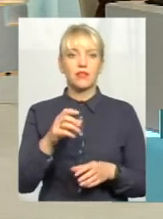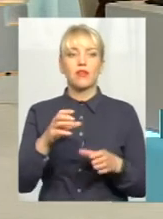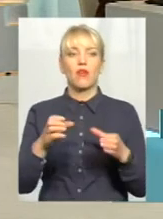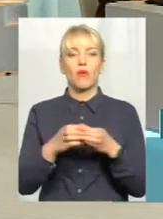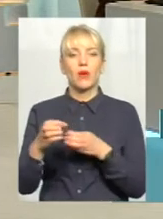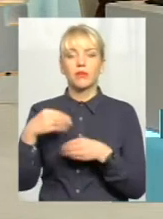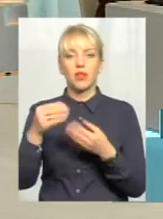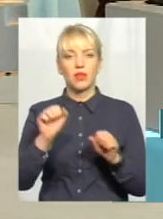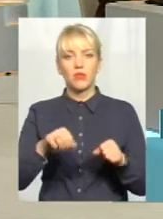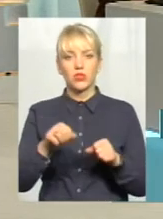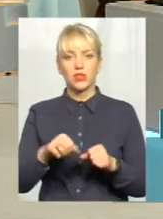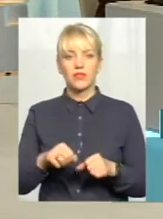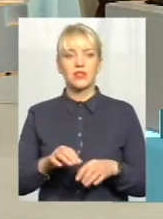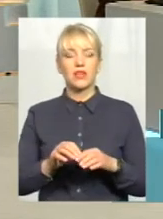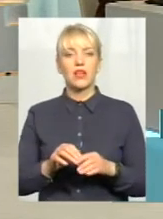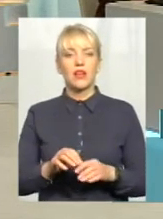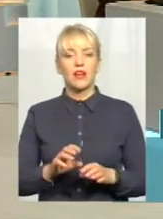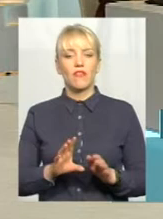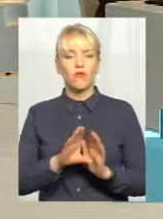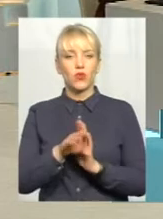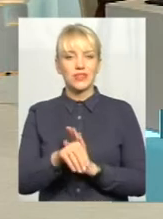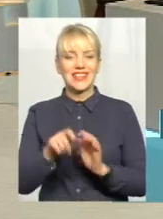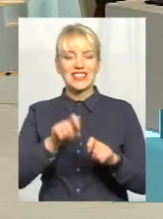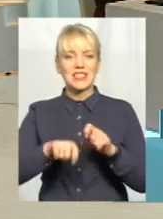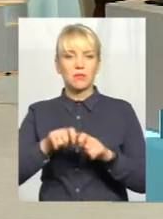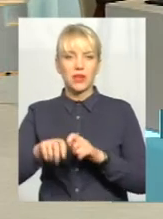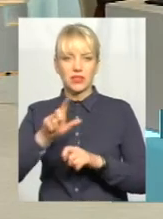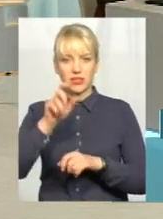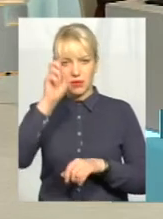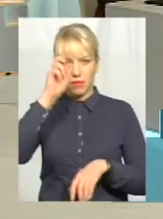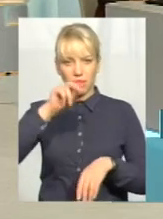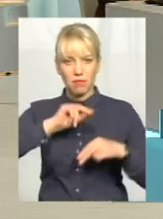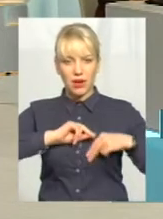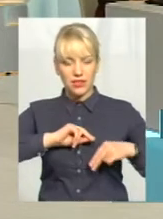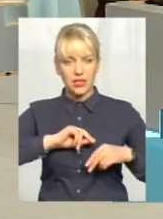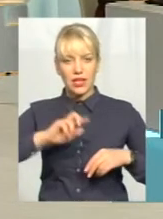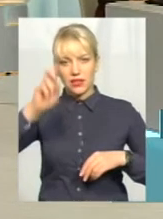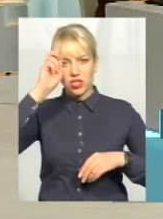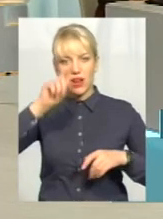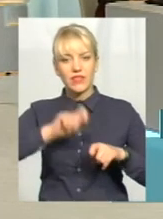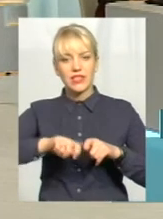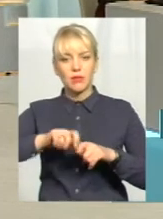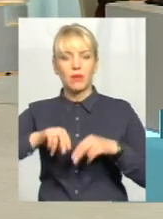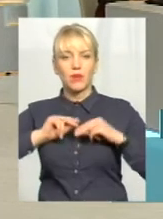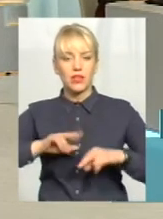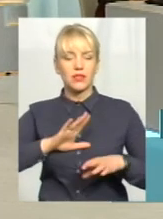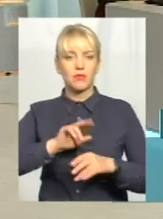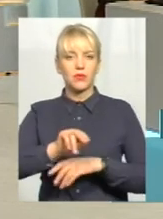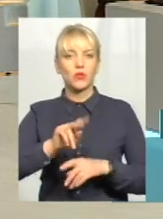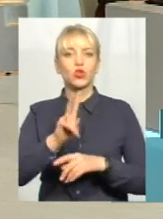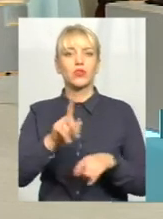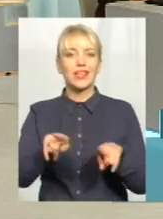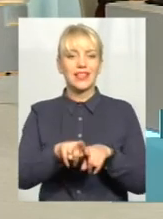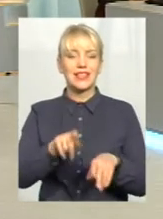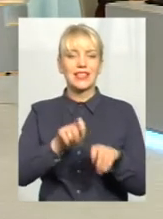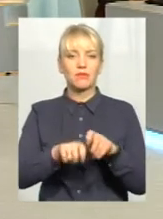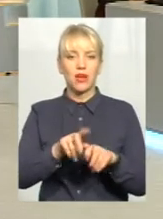можливість вводити інспектора з праці. І державна інспекція з праці неодноразово проводила навчання. Тобто, хто такий інспектор